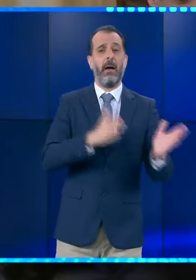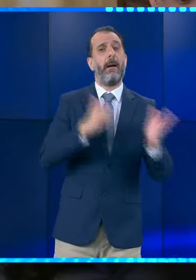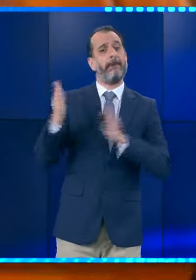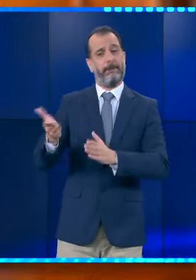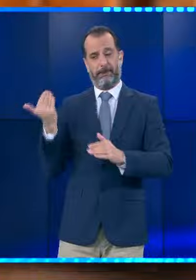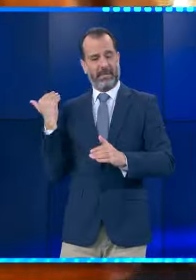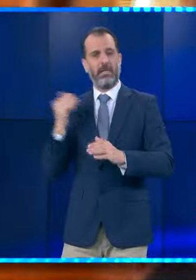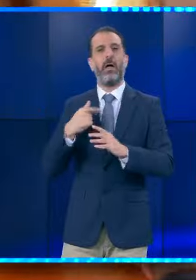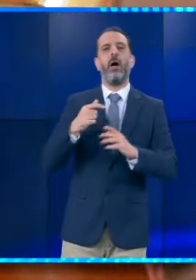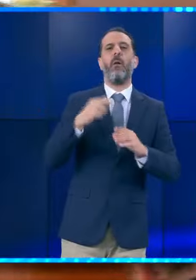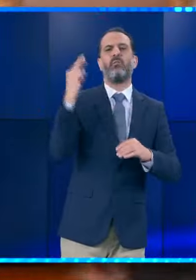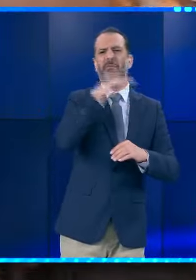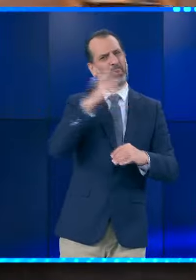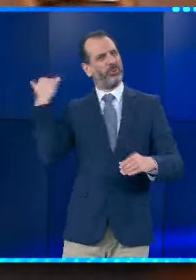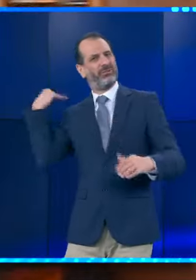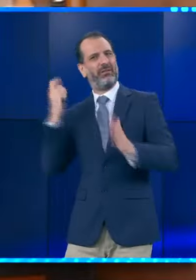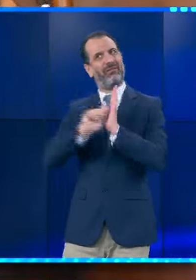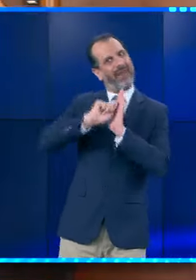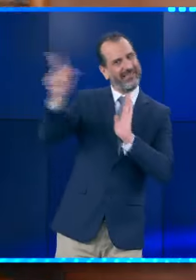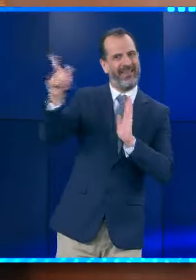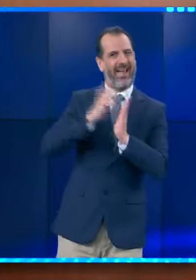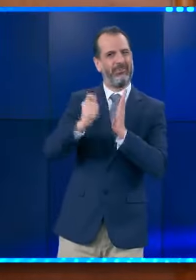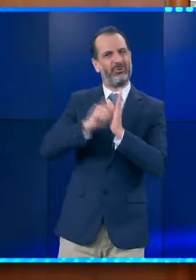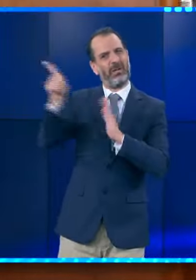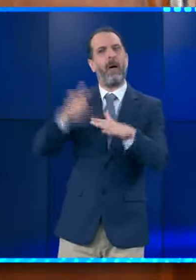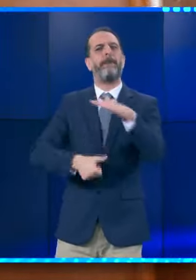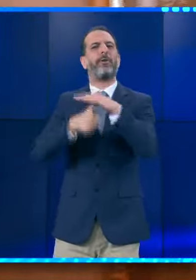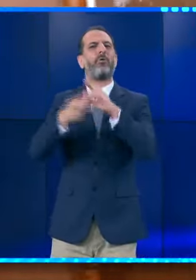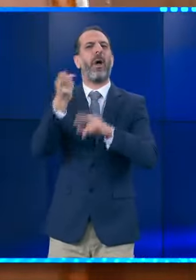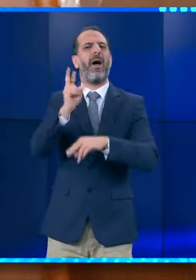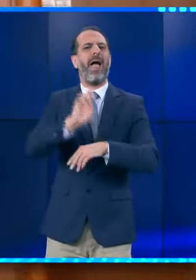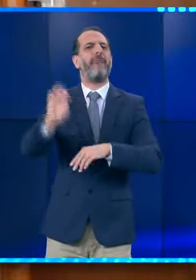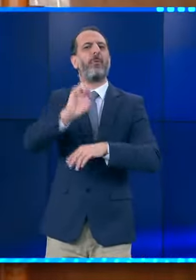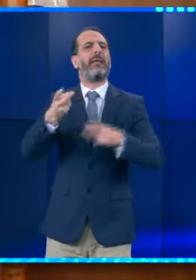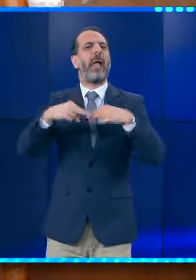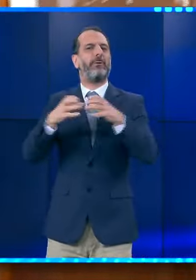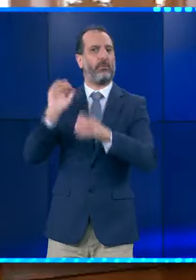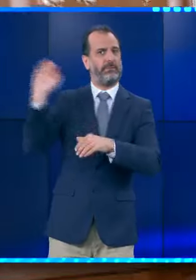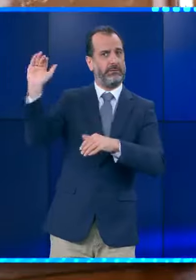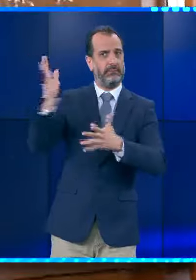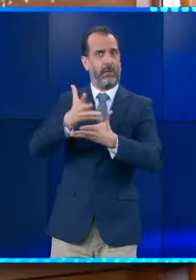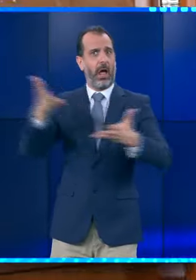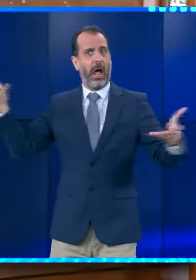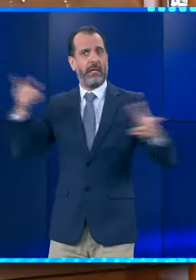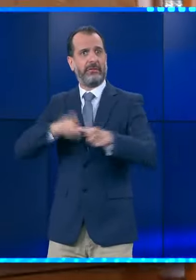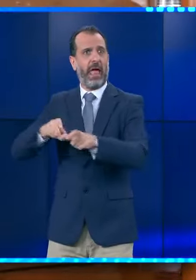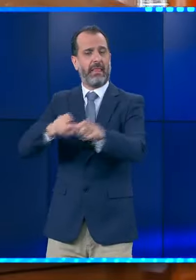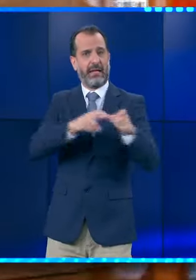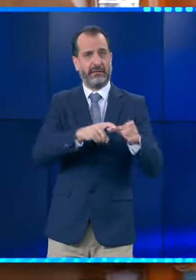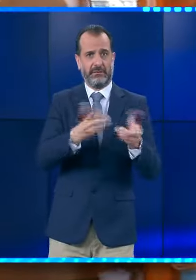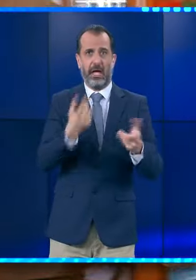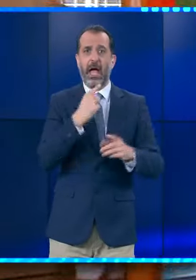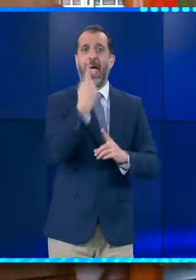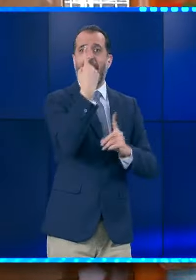Ursula von der Leyen στην επιστολή που της είχε στείλει ο Έλληνος Πρωθυπουργός. Τη ζητούσε να πάρει κομισιόν μέτρα για τις πολιεθνικές που βάζουν διαφορετικές